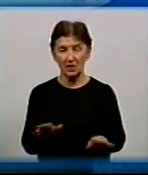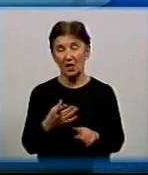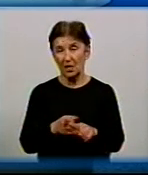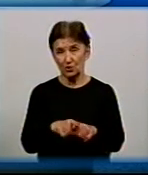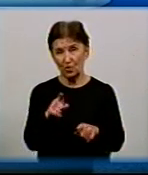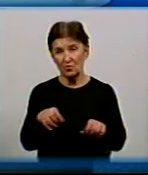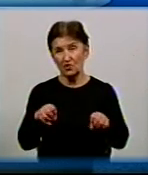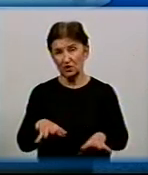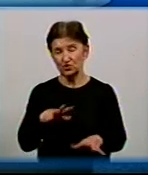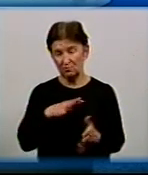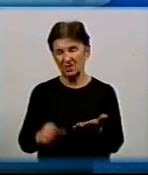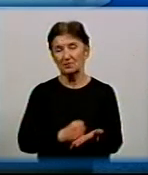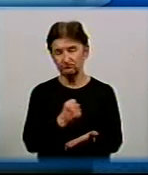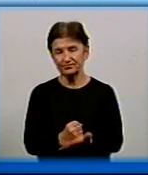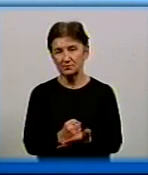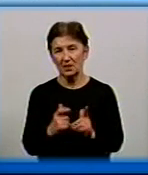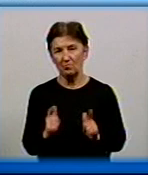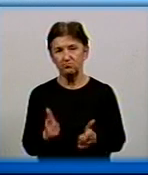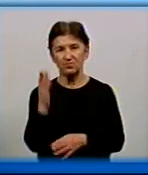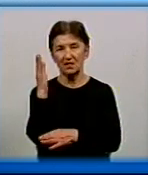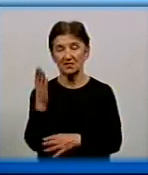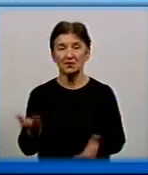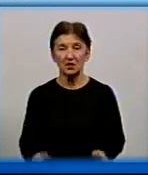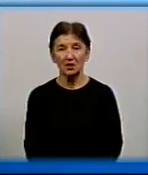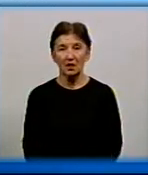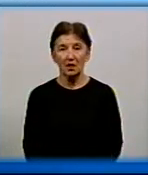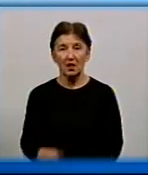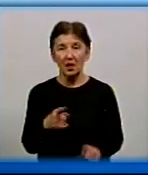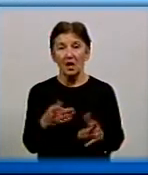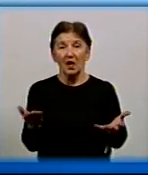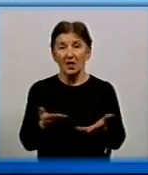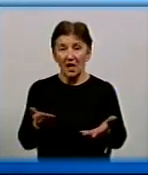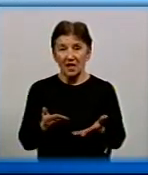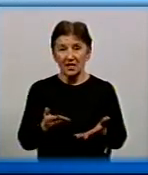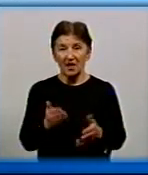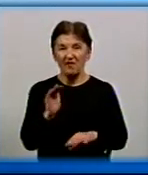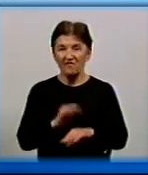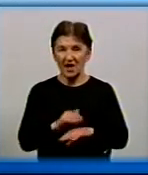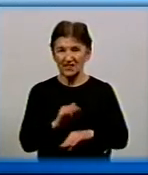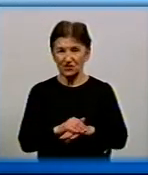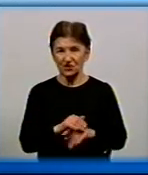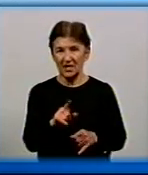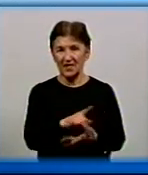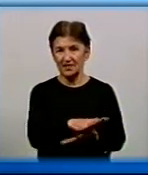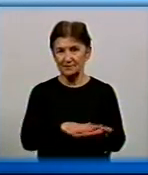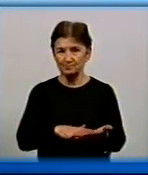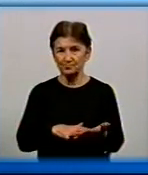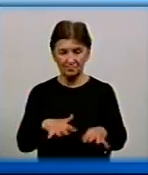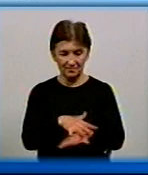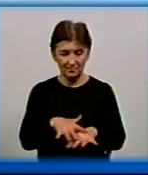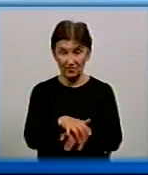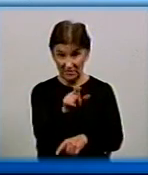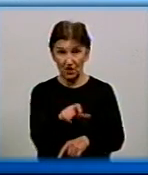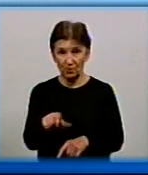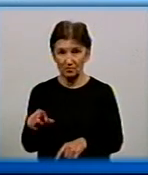тому числі було прийнято. Які практичні чи фактичні наслідки матимуть абоненти, фізичні